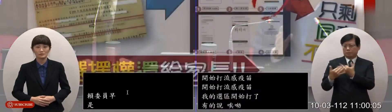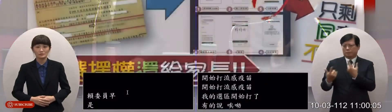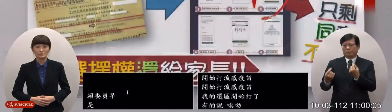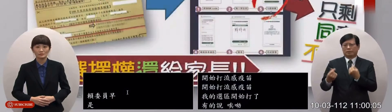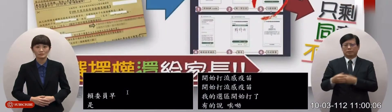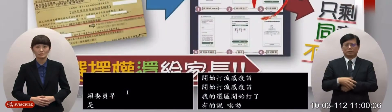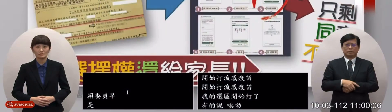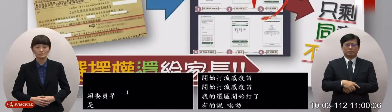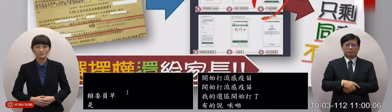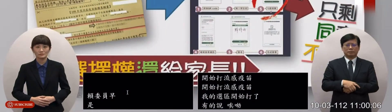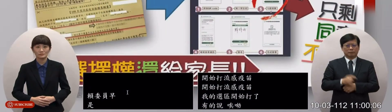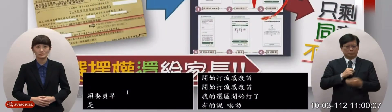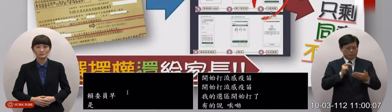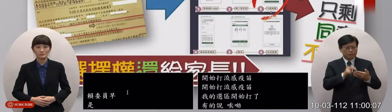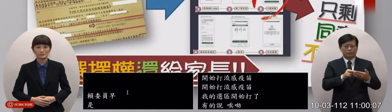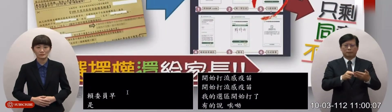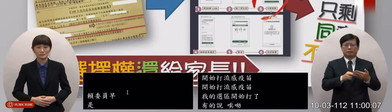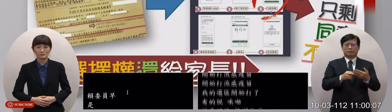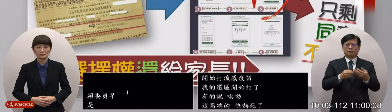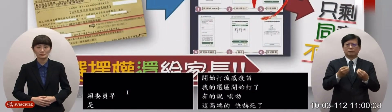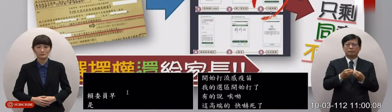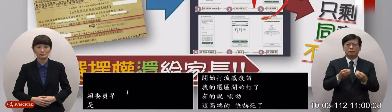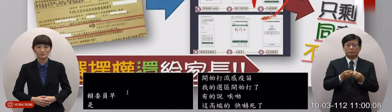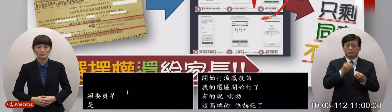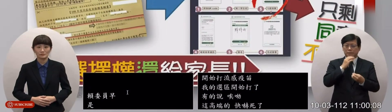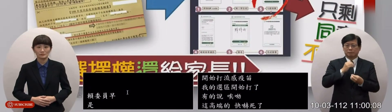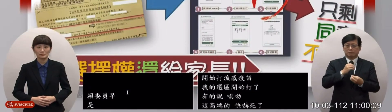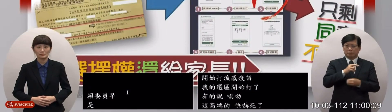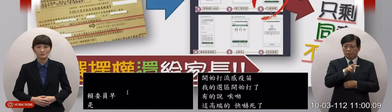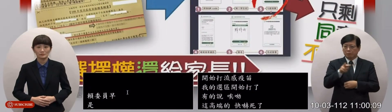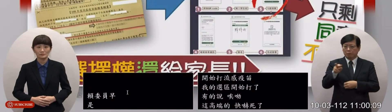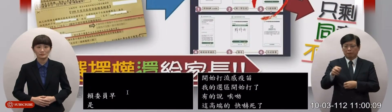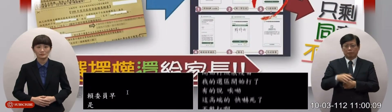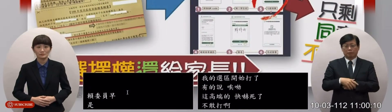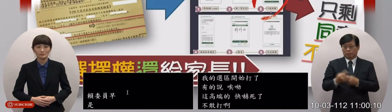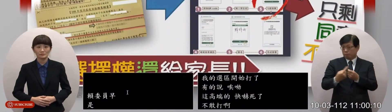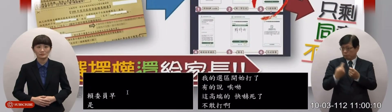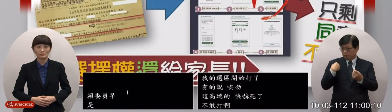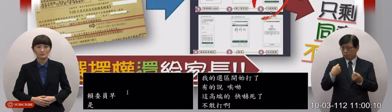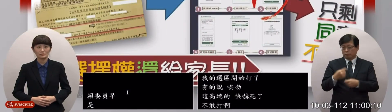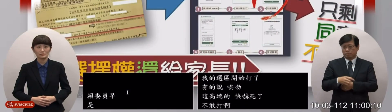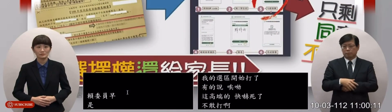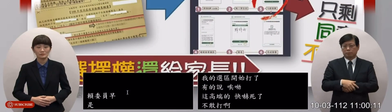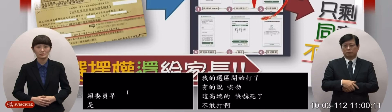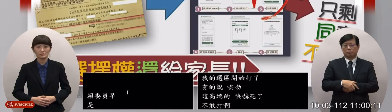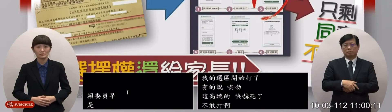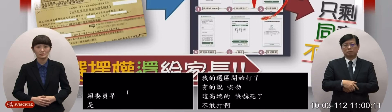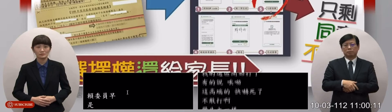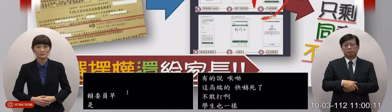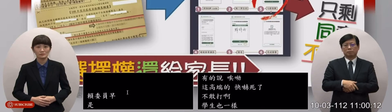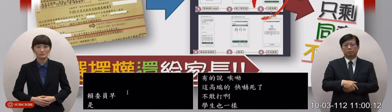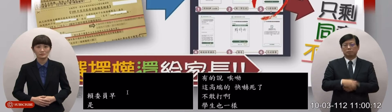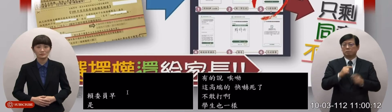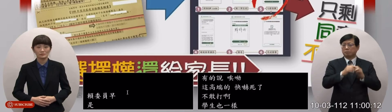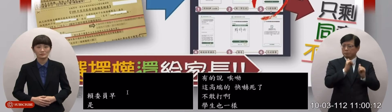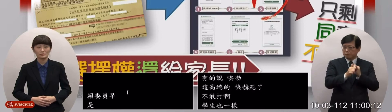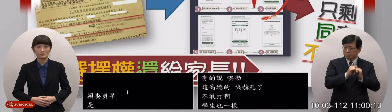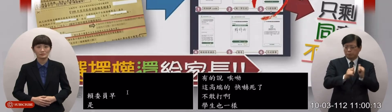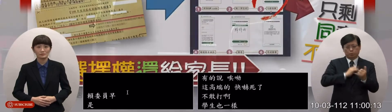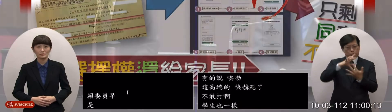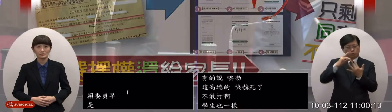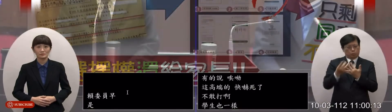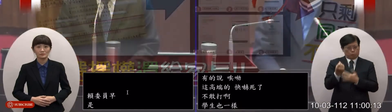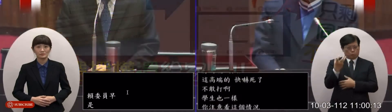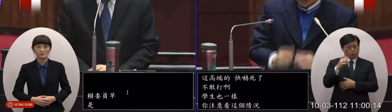我們注意看這個這個情況在去年的時候人民有選擇權